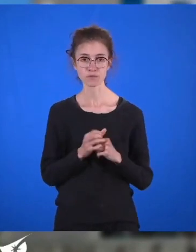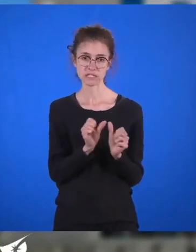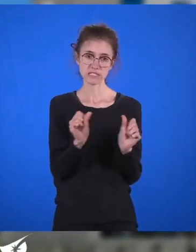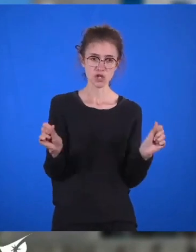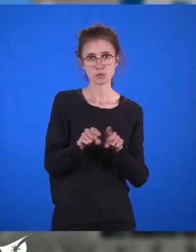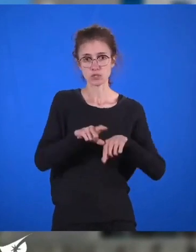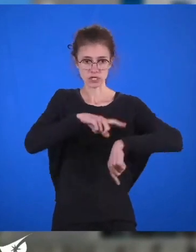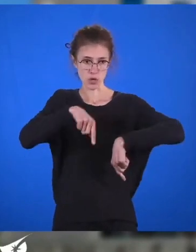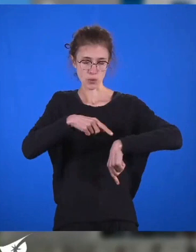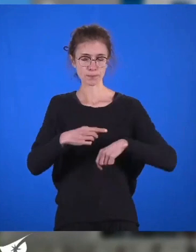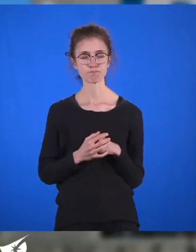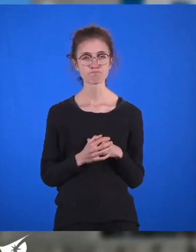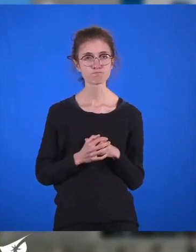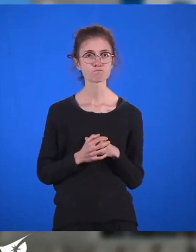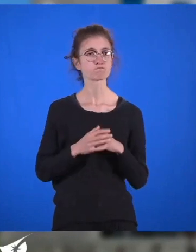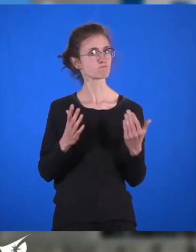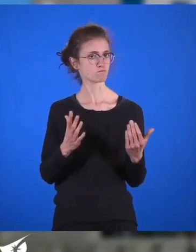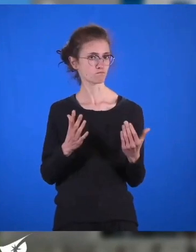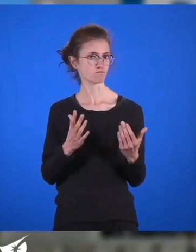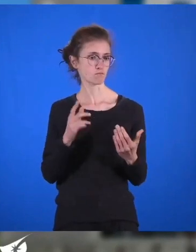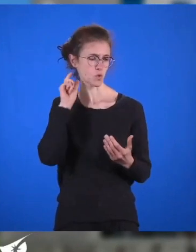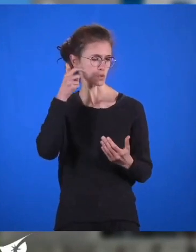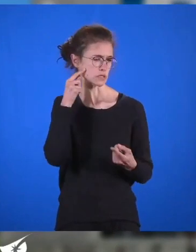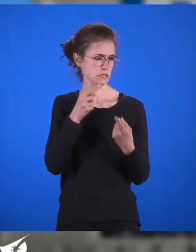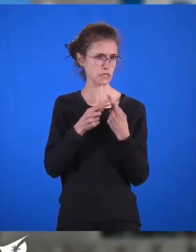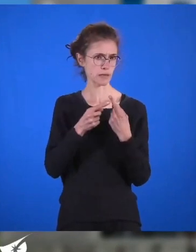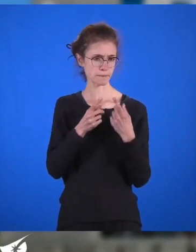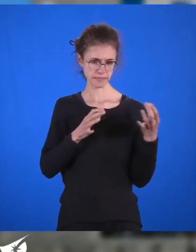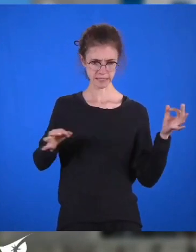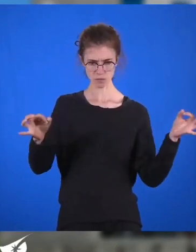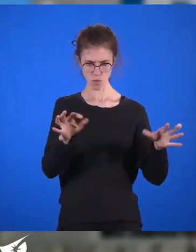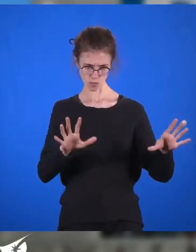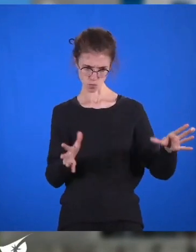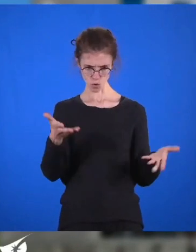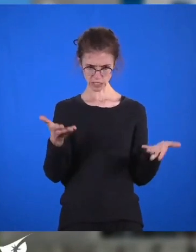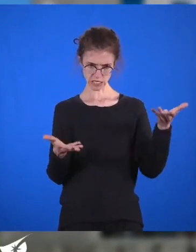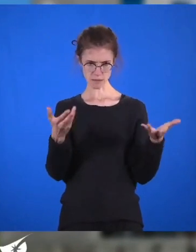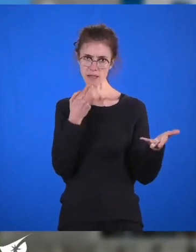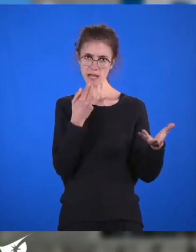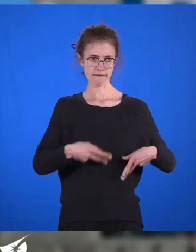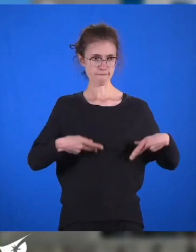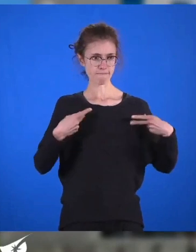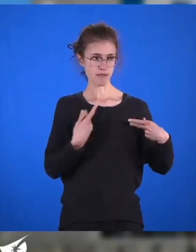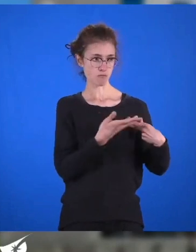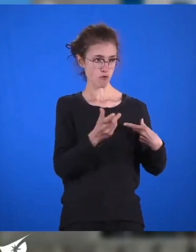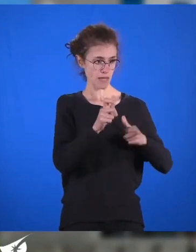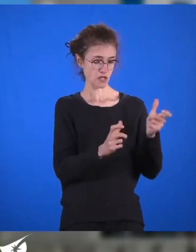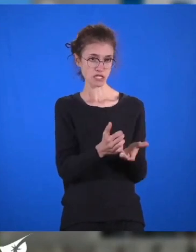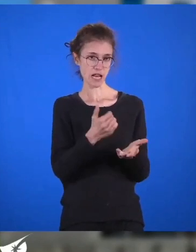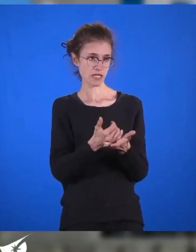'objectif d'un aménagement du territoire équilibré, nous contribuons à améliorer la qualité de vie des salariés.